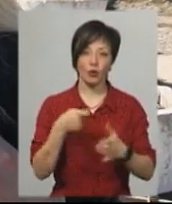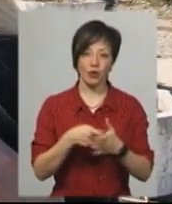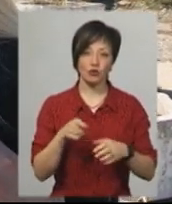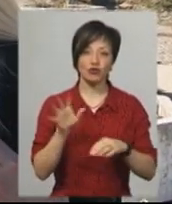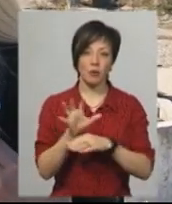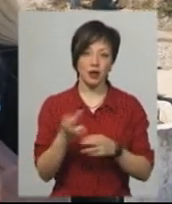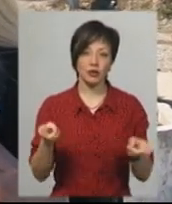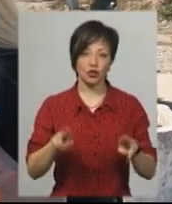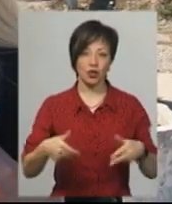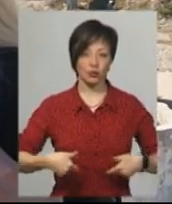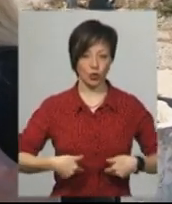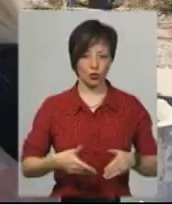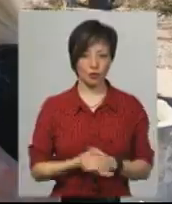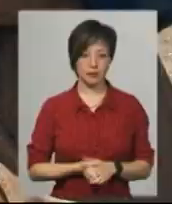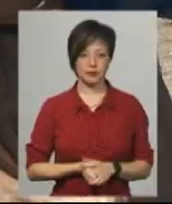жаль, залишаються голодні.